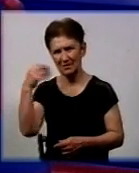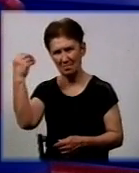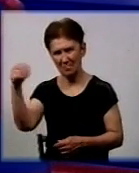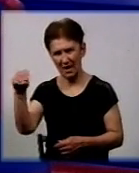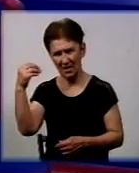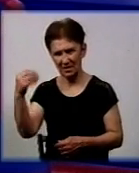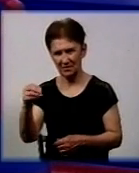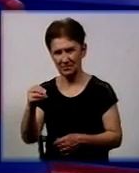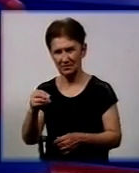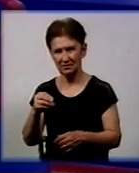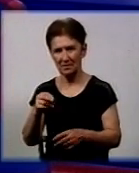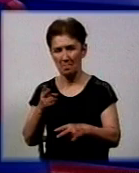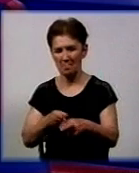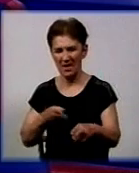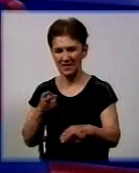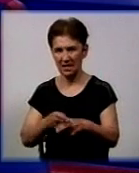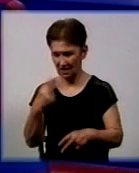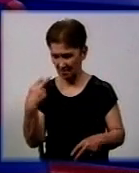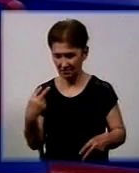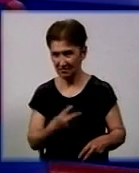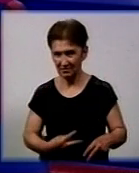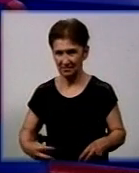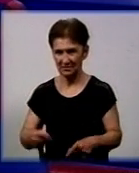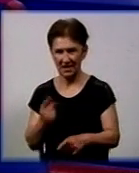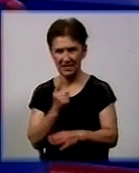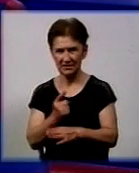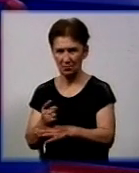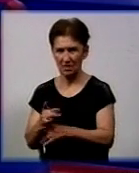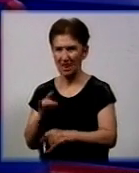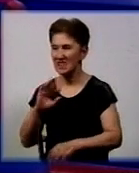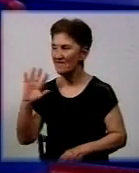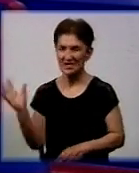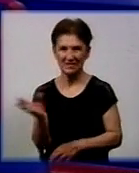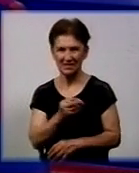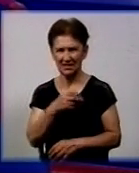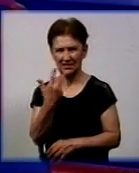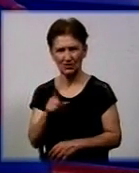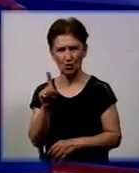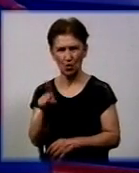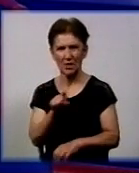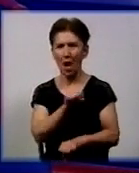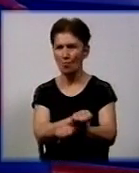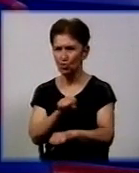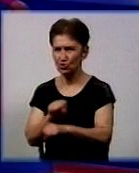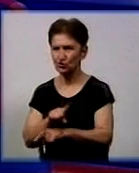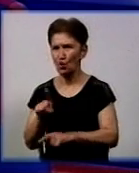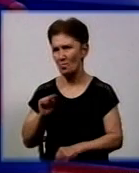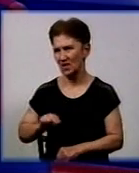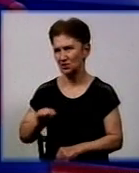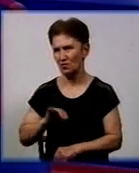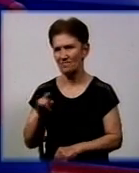обстеження металодетектором на предмет наявності заборонених речей провели на всіх 31 пункті, що працювали в області.